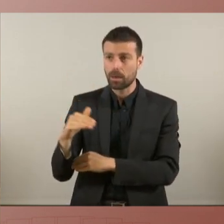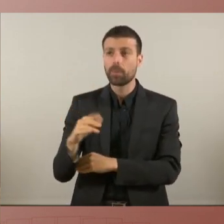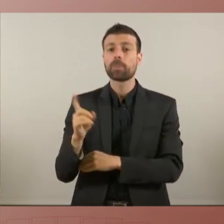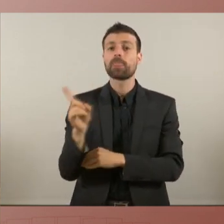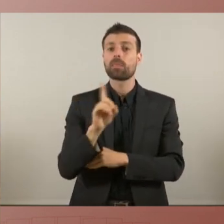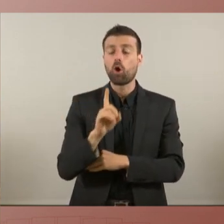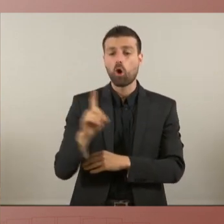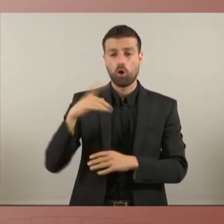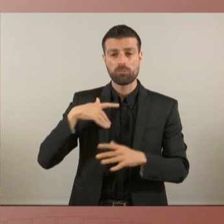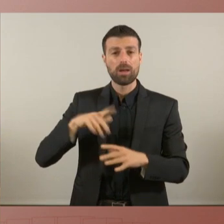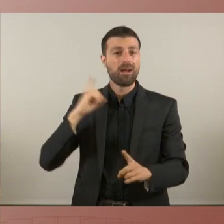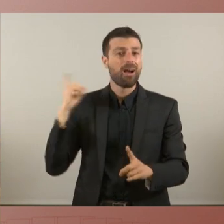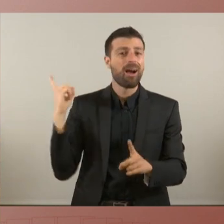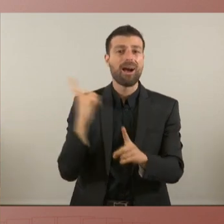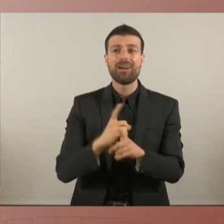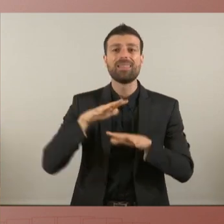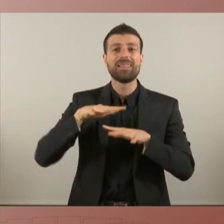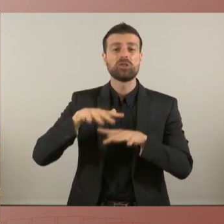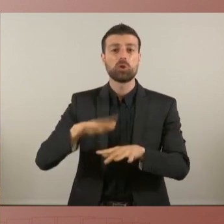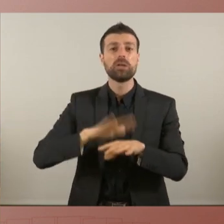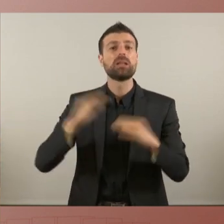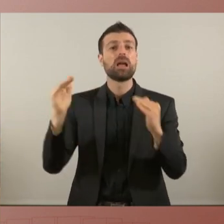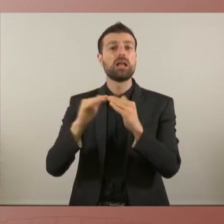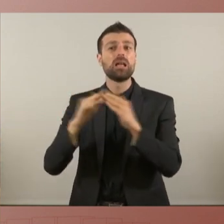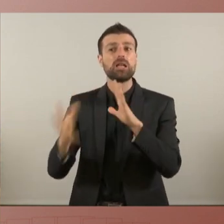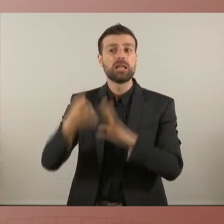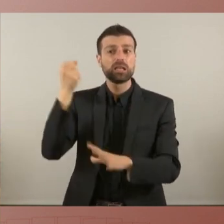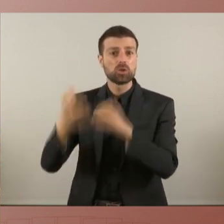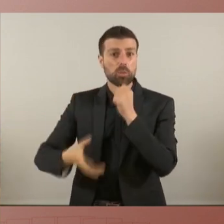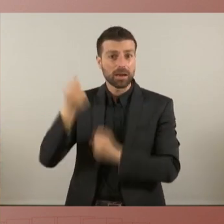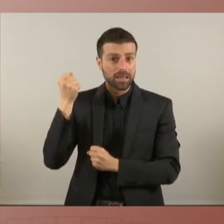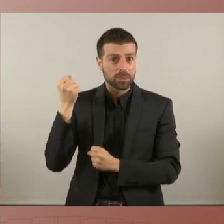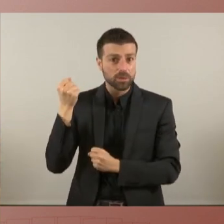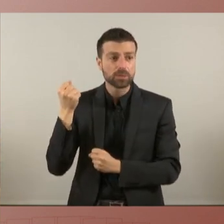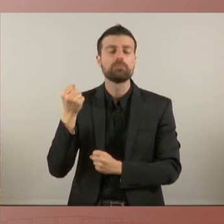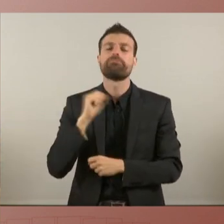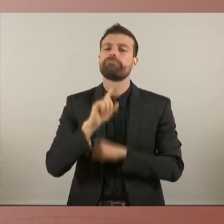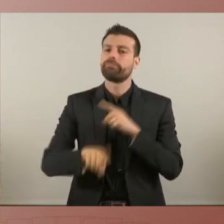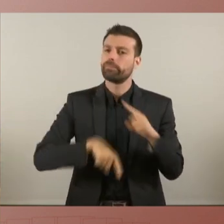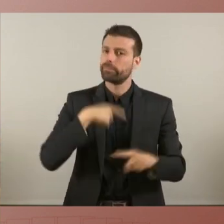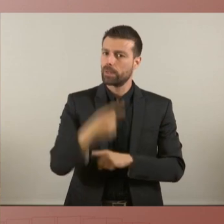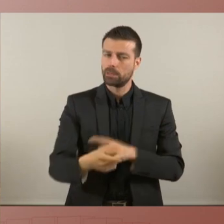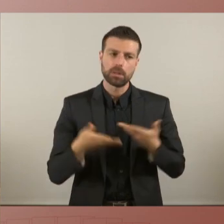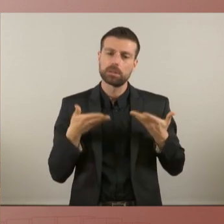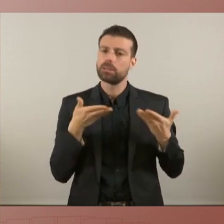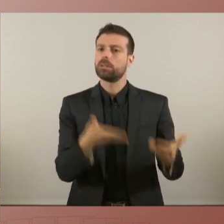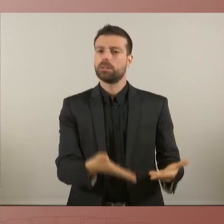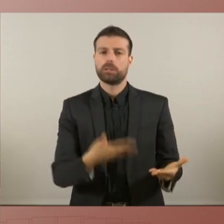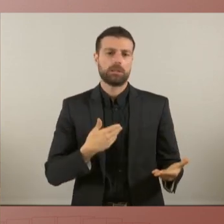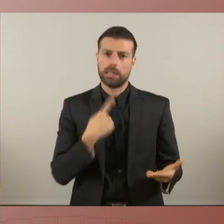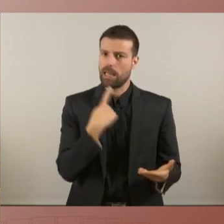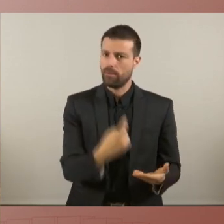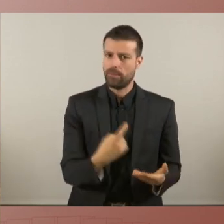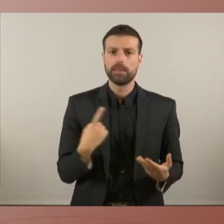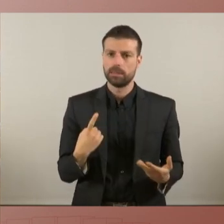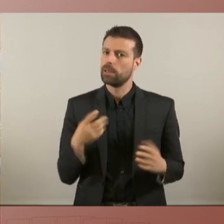retirar els antidisturbis dels desnonaments la CUP un nou cicle per guanyar ho tindrà molt difícil no podrà sostenir aquesta majoria